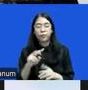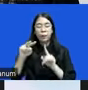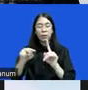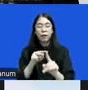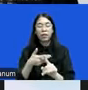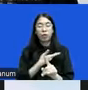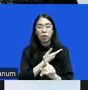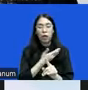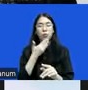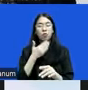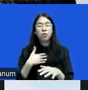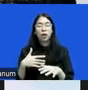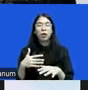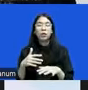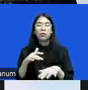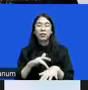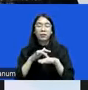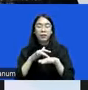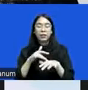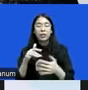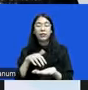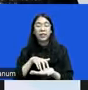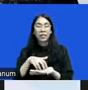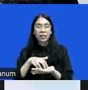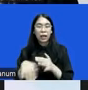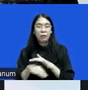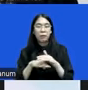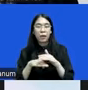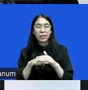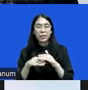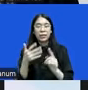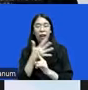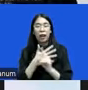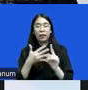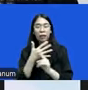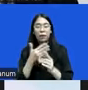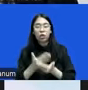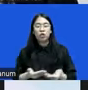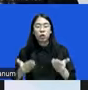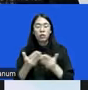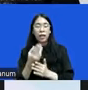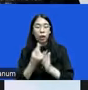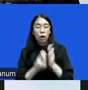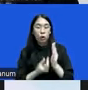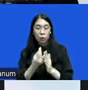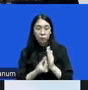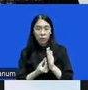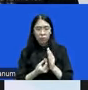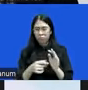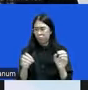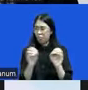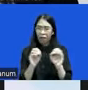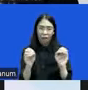sensitivitas pada kerentanan berbasis latar belakang sosial ekonomi misalnya nah itu tidak ada sama sekali